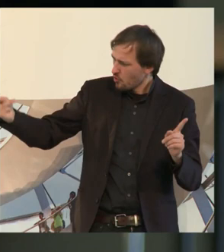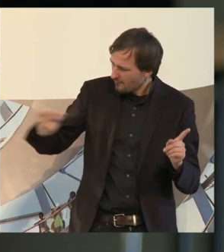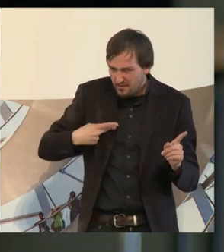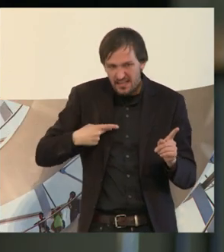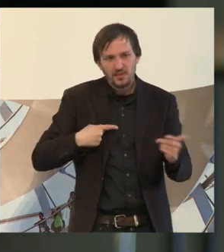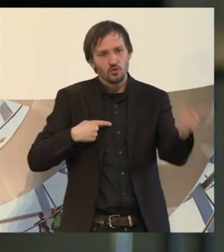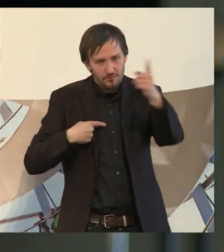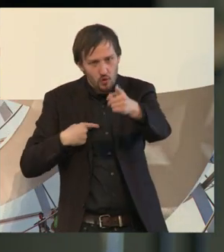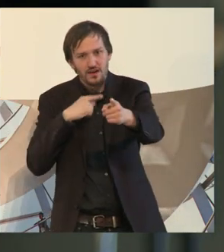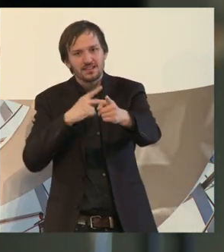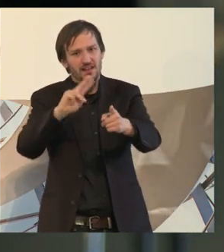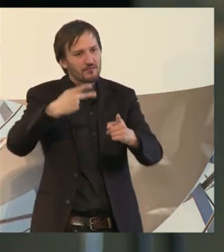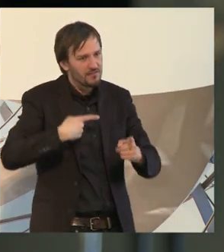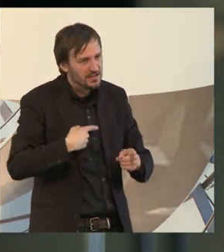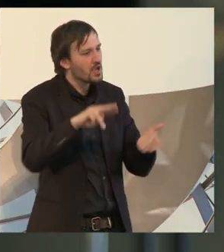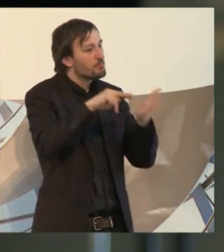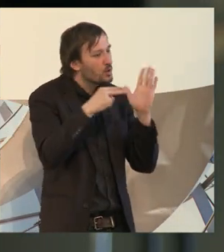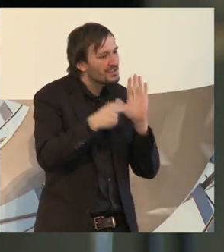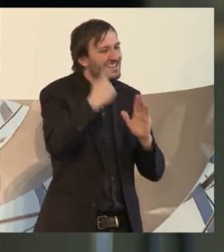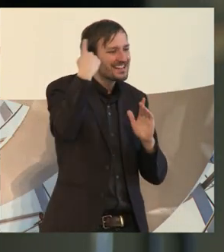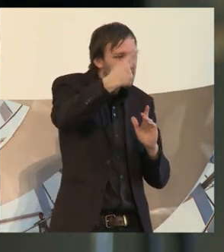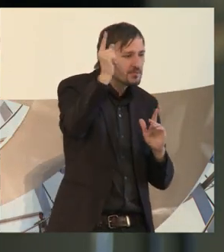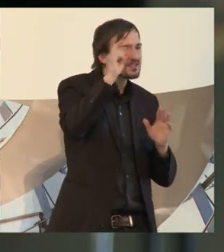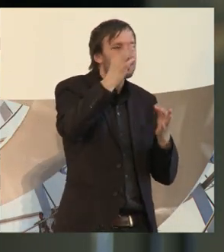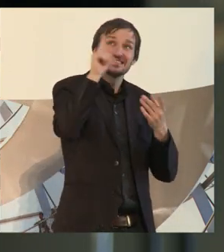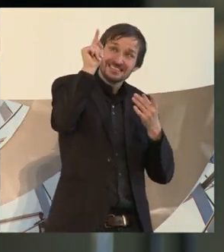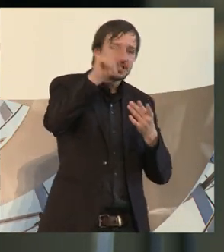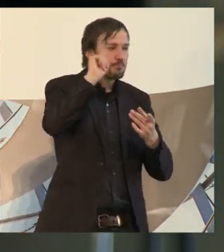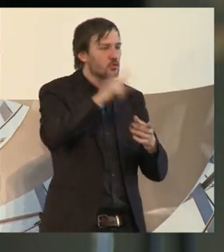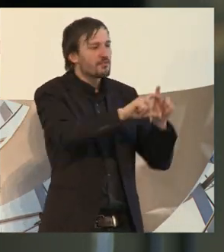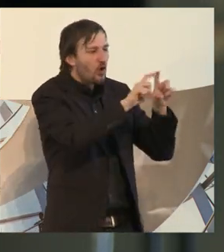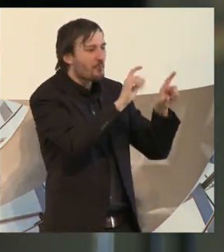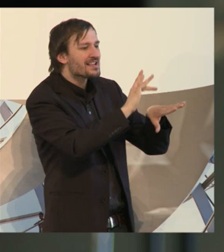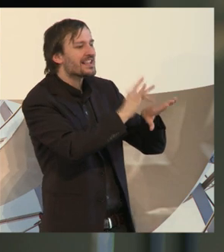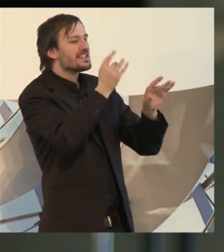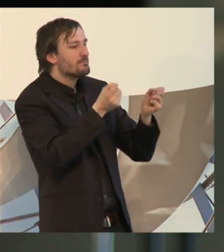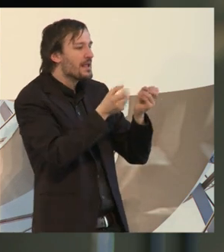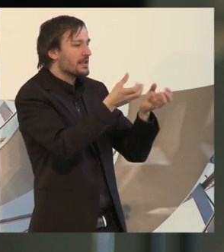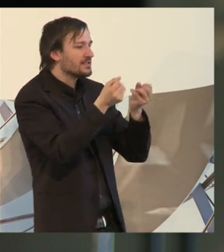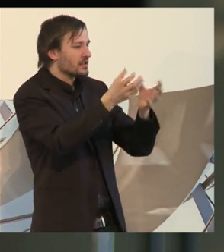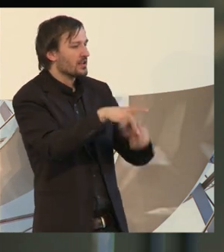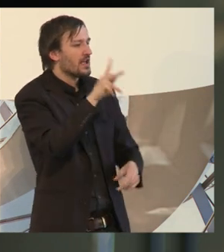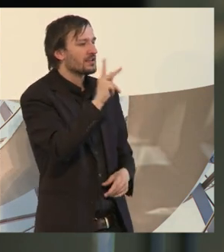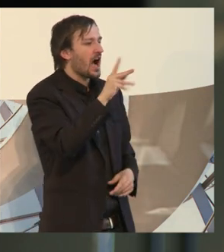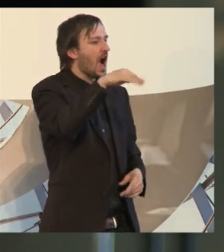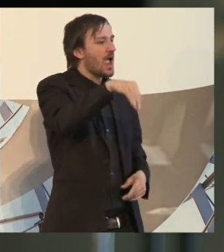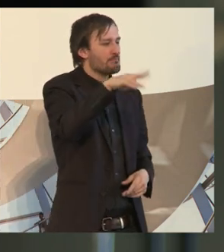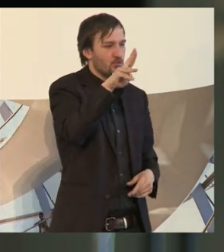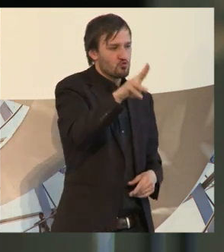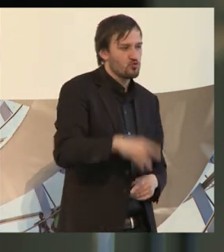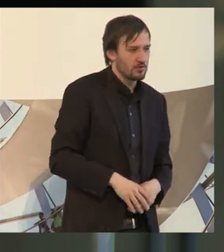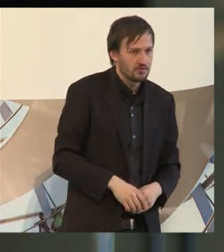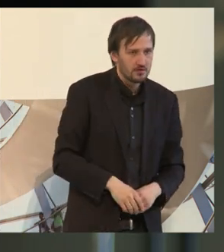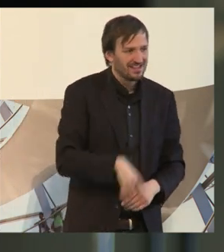Vorredner. Die Politik ist gefragt in Bezug auf Sensibilisierung von Unternehmen, KMU. Die Leute müssen